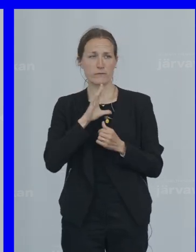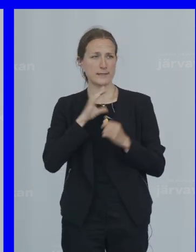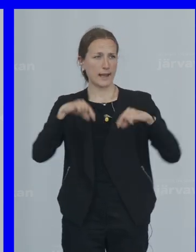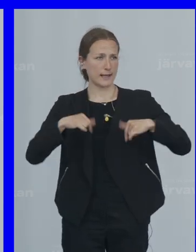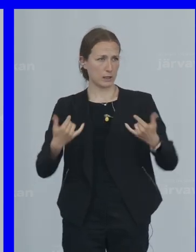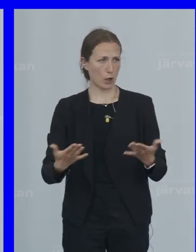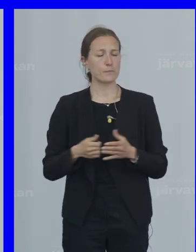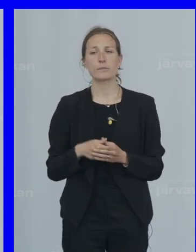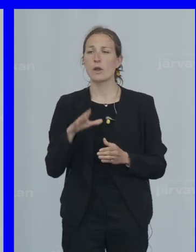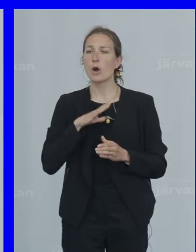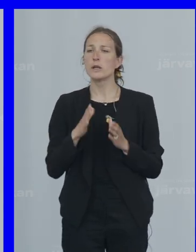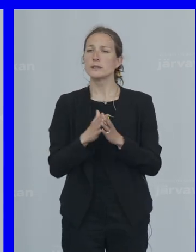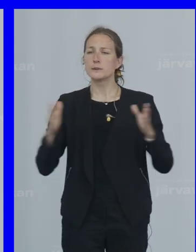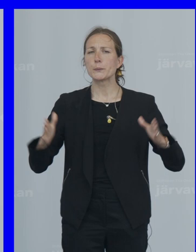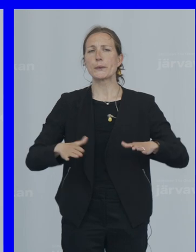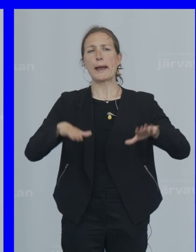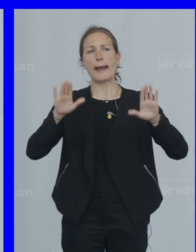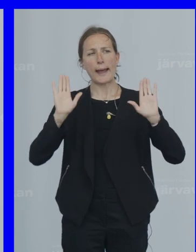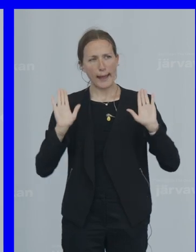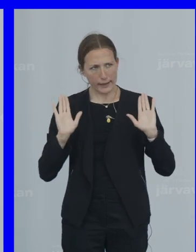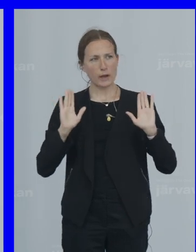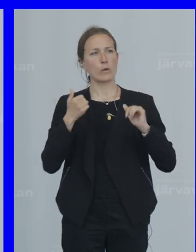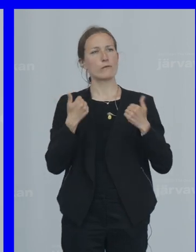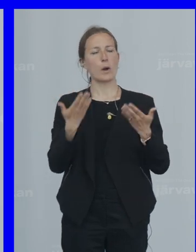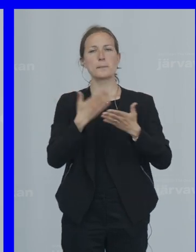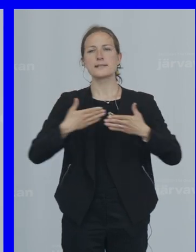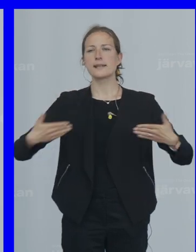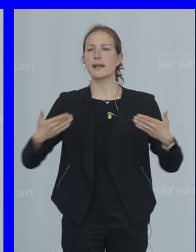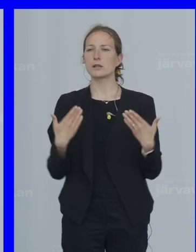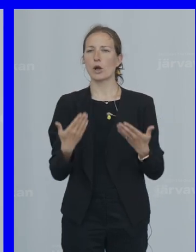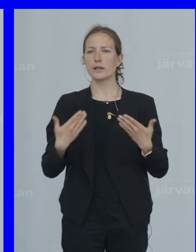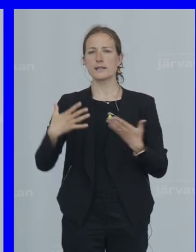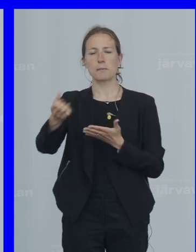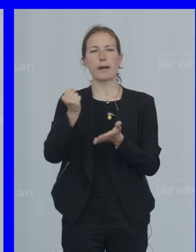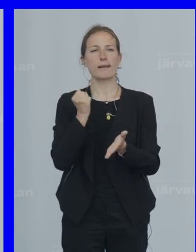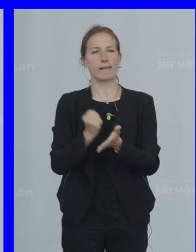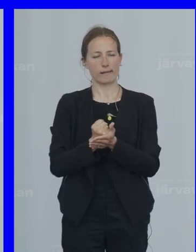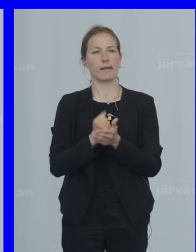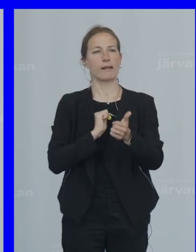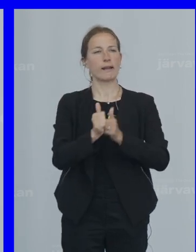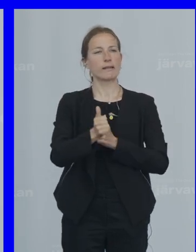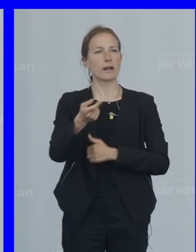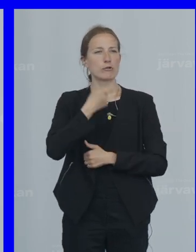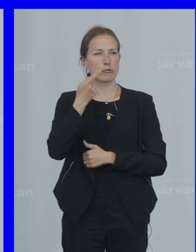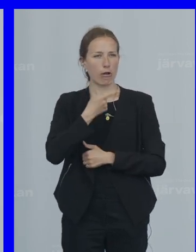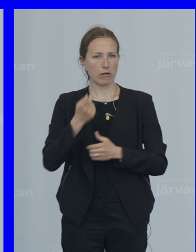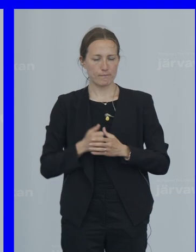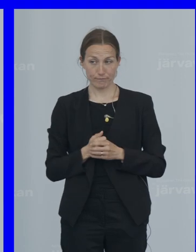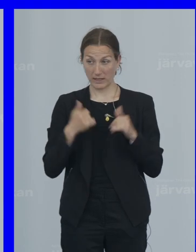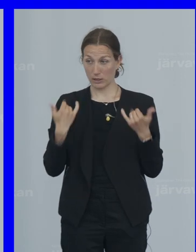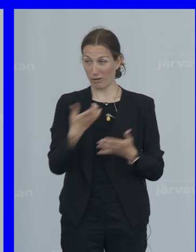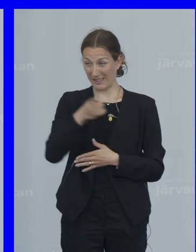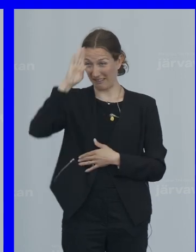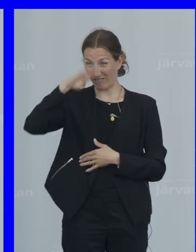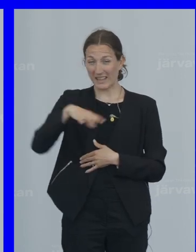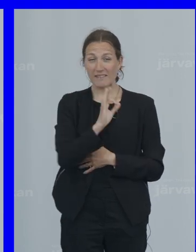Jag har den stora äran att presentera dagens partiledartal. Idag som ni vet,